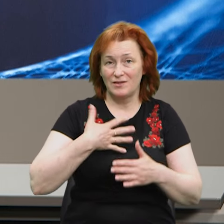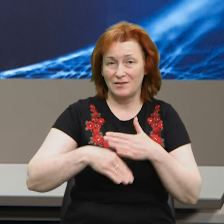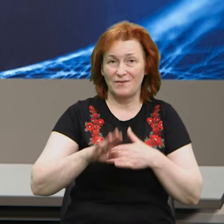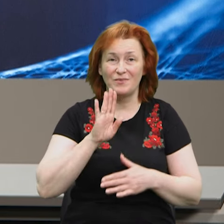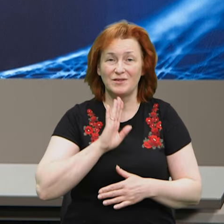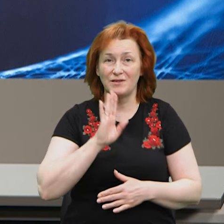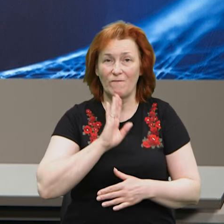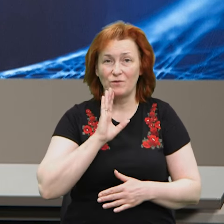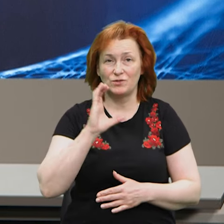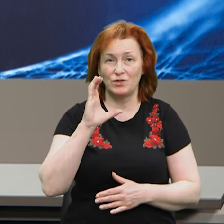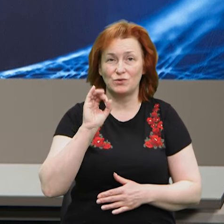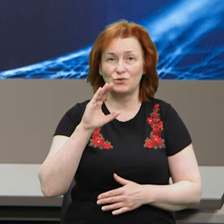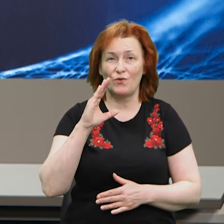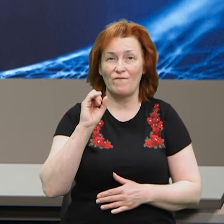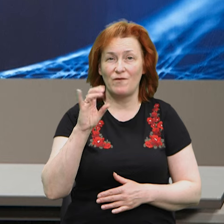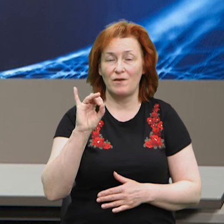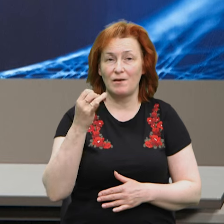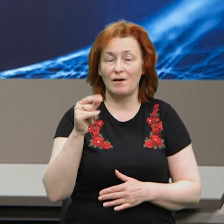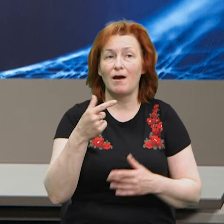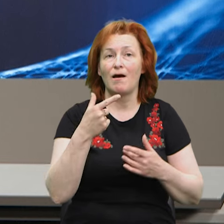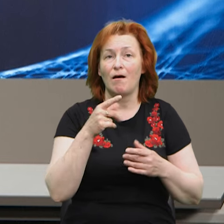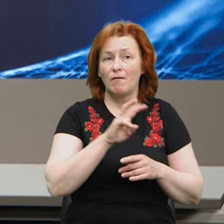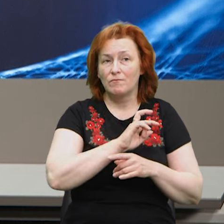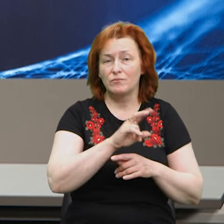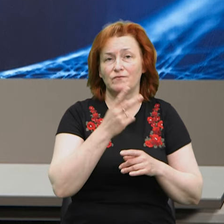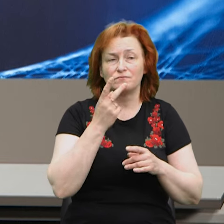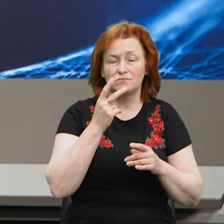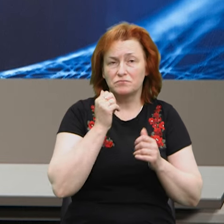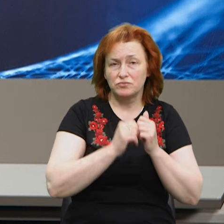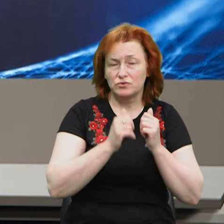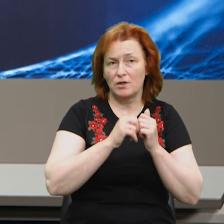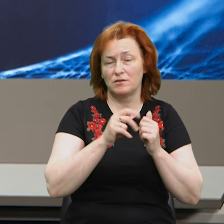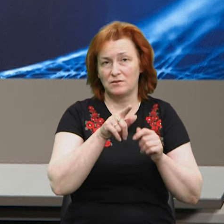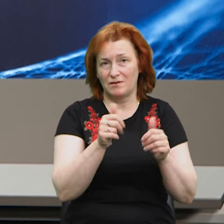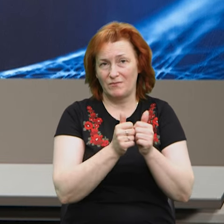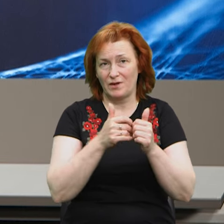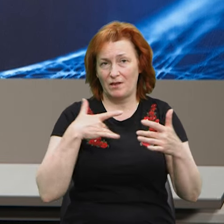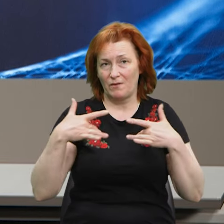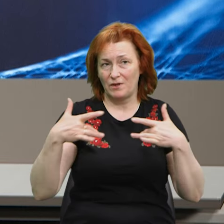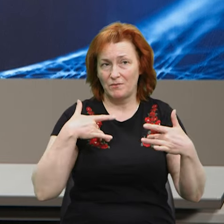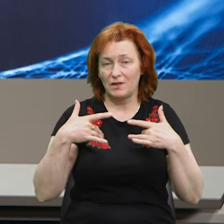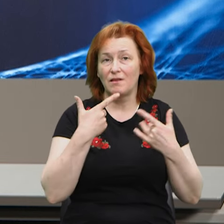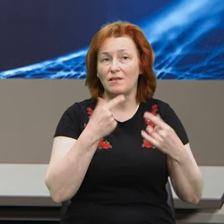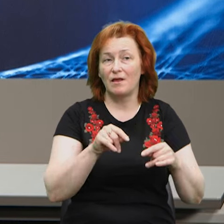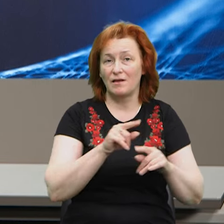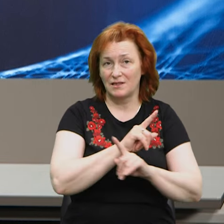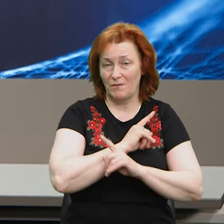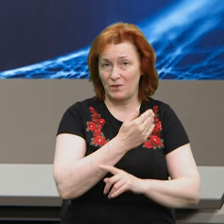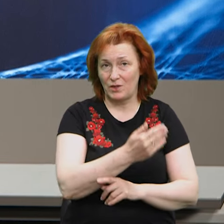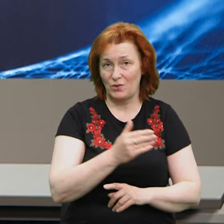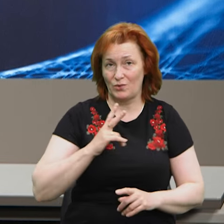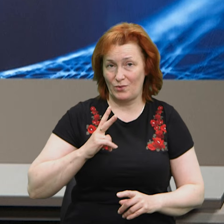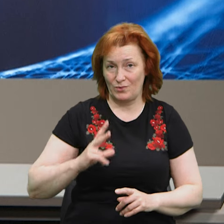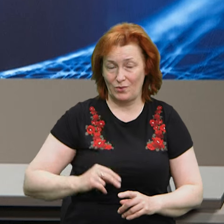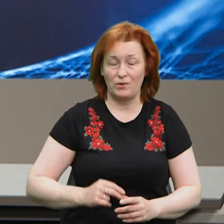сцени у Чернігові, де загинула її донька. Як працює драмтеатр після мобілізації працівників? Це підсумки тижня.